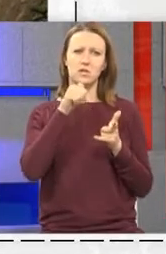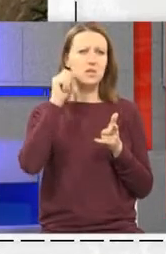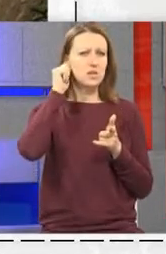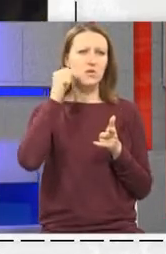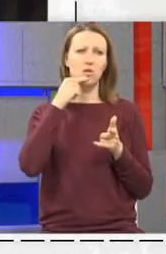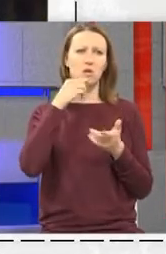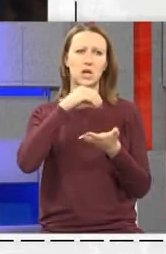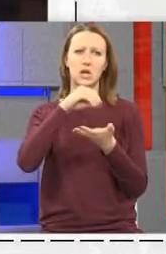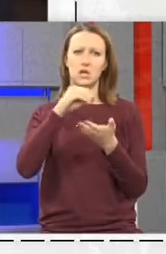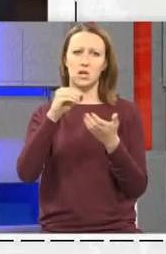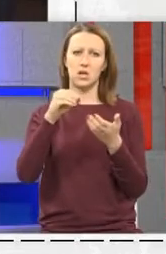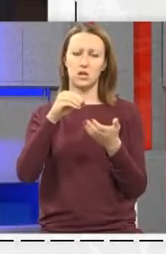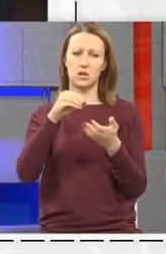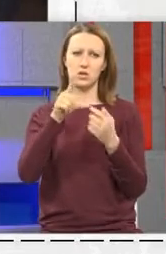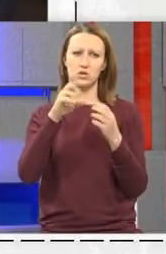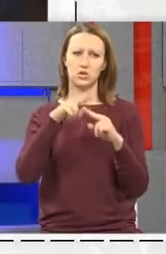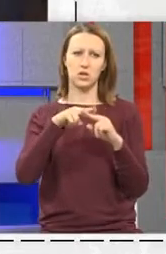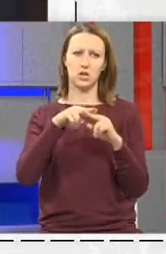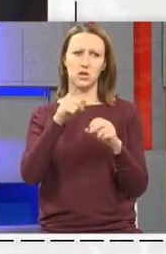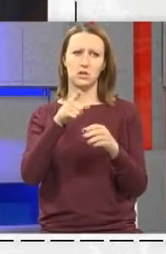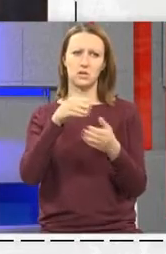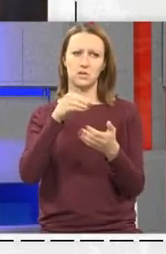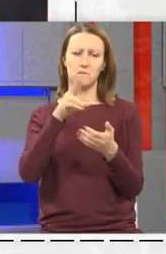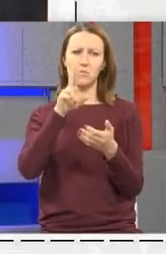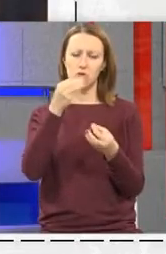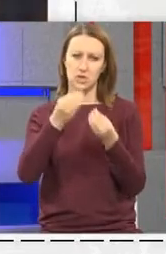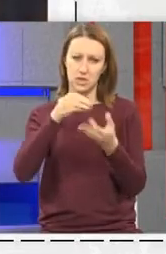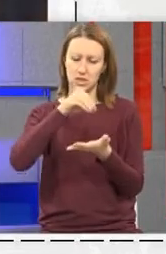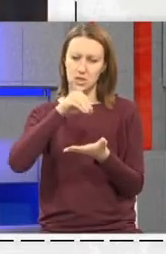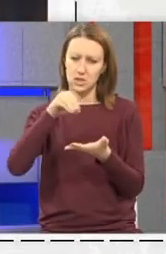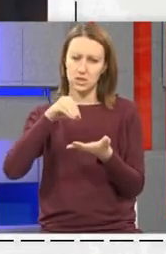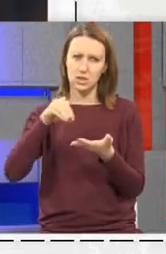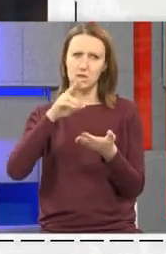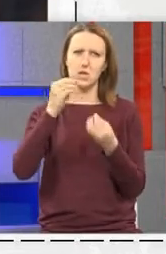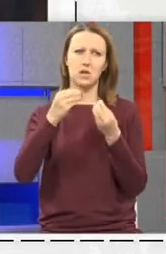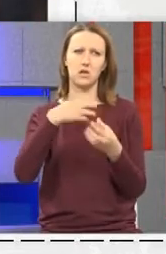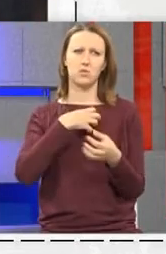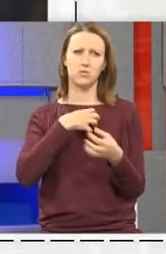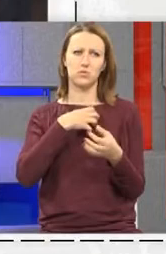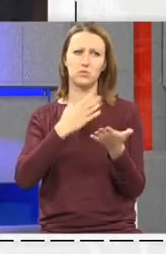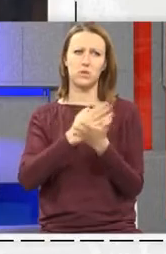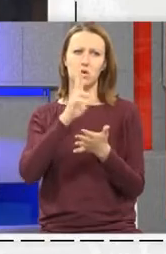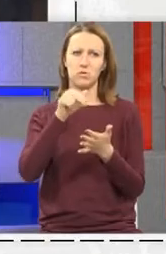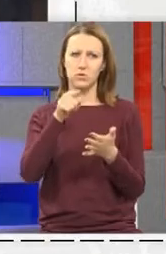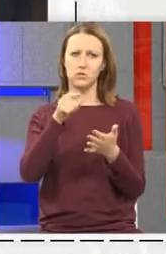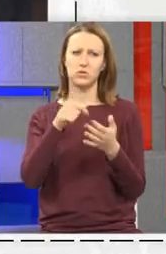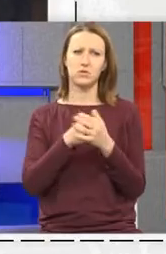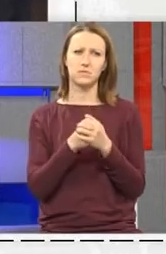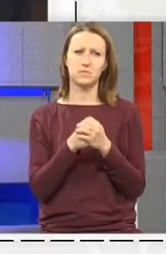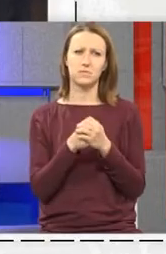djeloveka koja igra Šah sa interaktivanje Znači može se igrati Igra se u dušu Pa ako možete